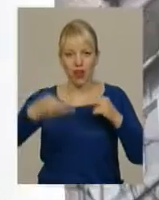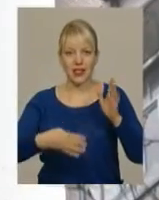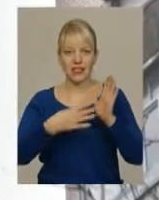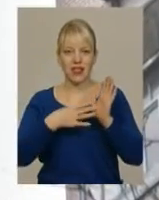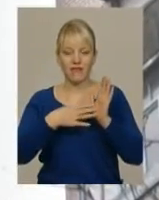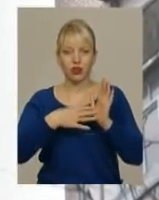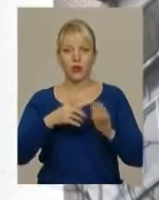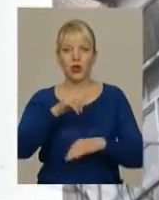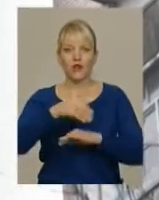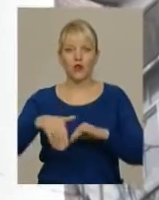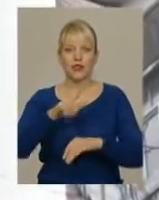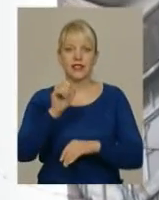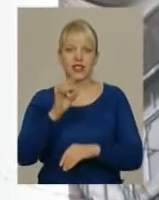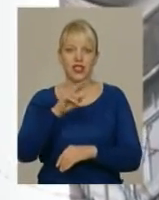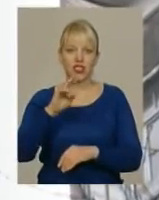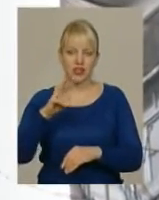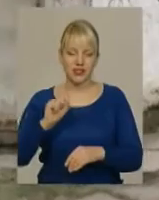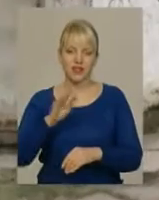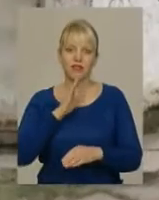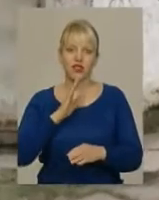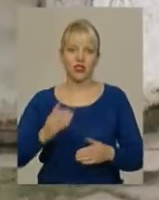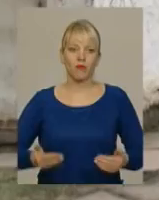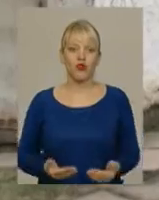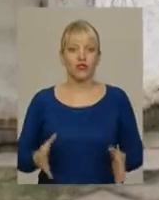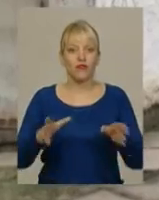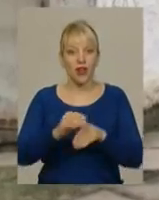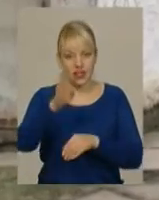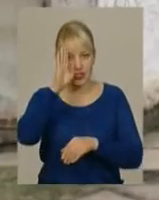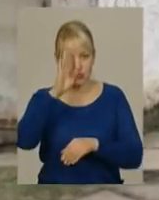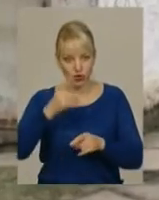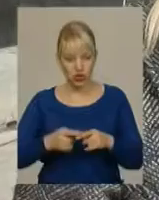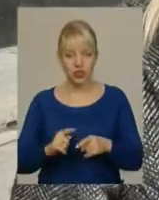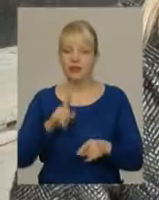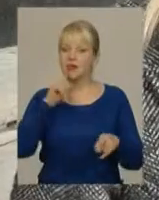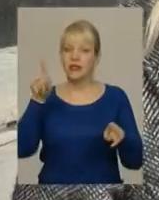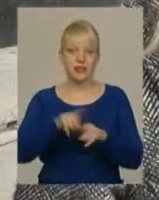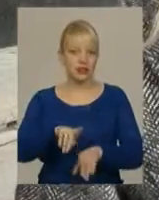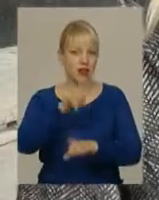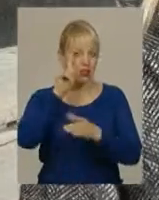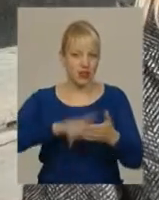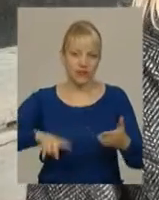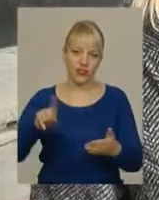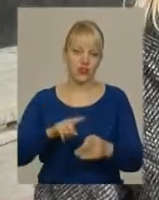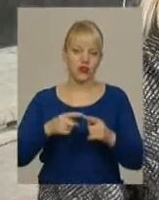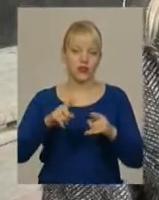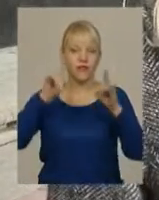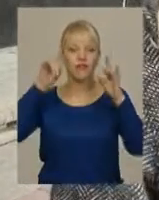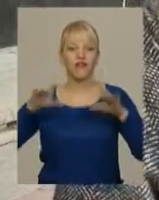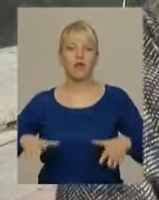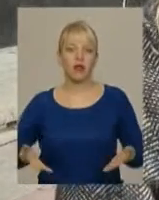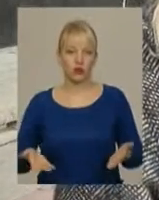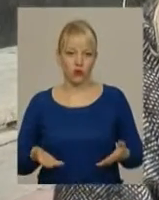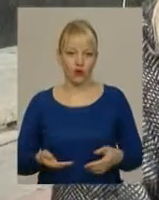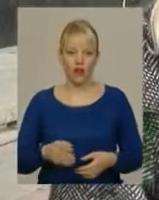Зарічанській обласного центру. Там дівчина проживала зі співмешканцем. Сестра Тетяни не вірить, що падіння – випадковість. Вона